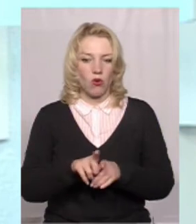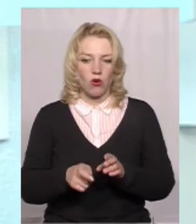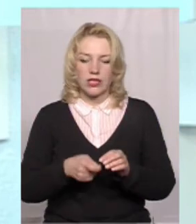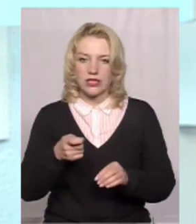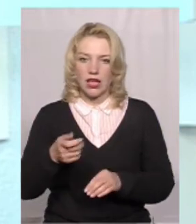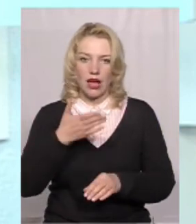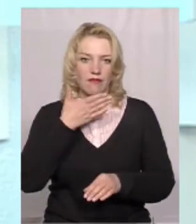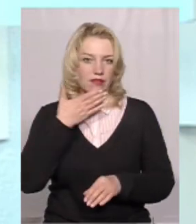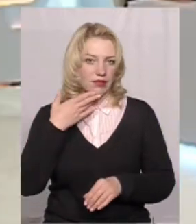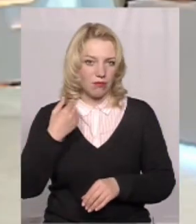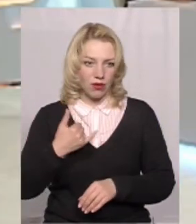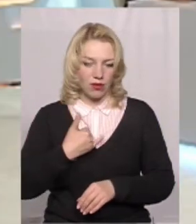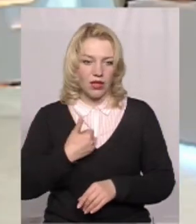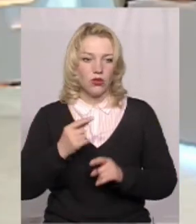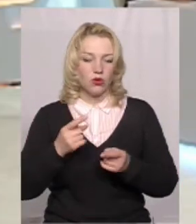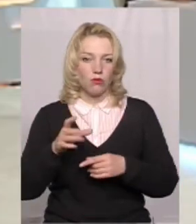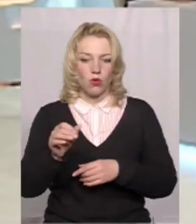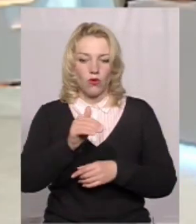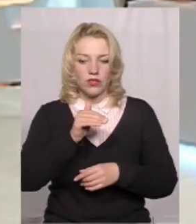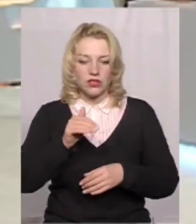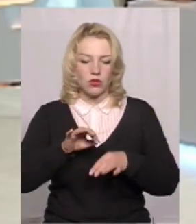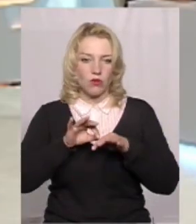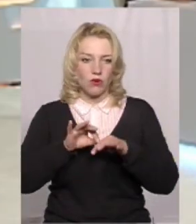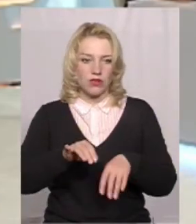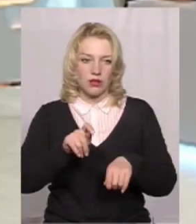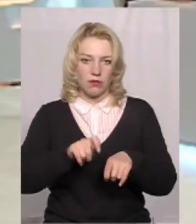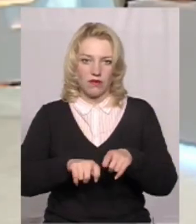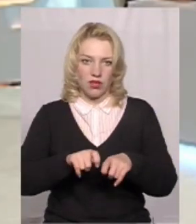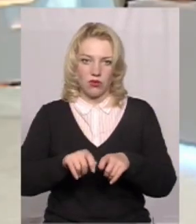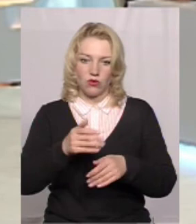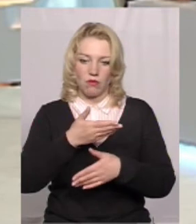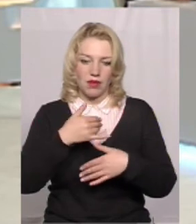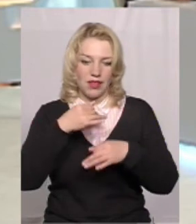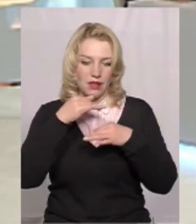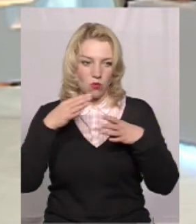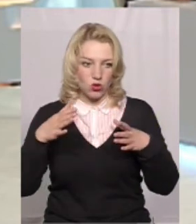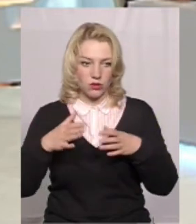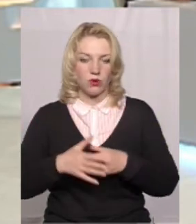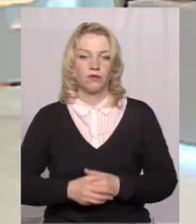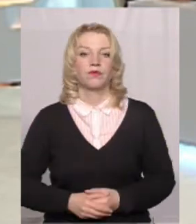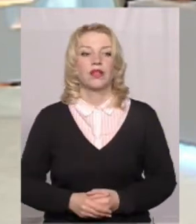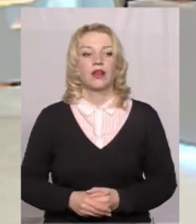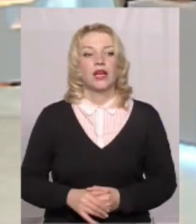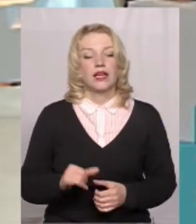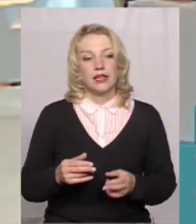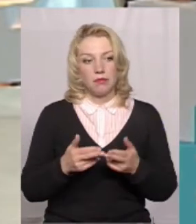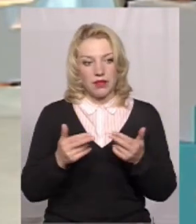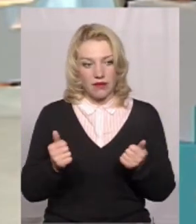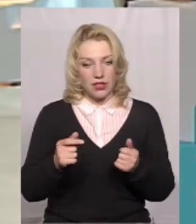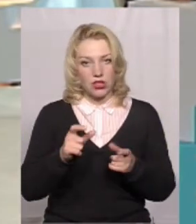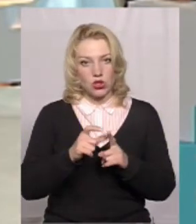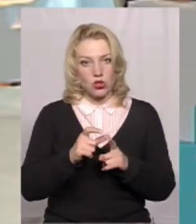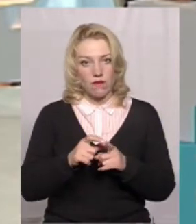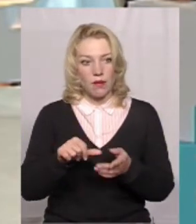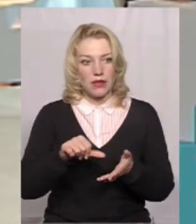не надійшло. Тому офіційно провести перевірку ми не можемо. І підтвердити слова